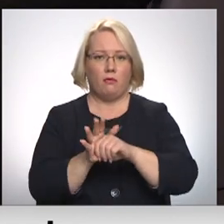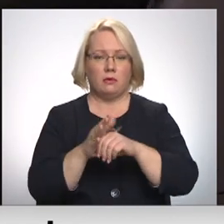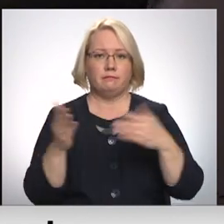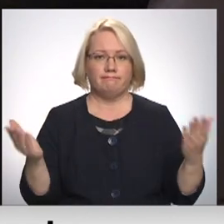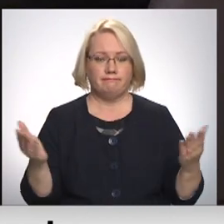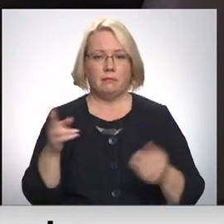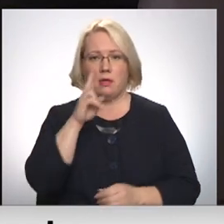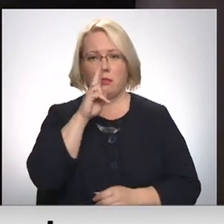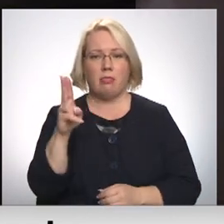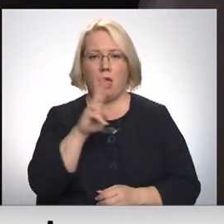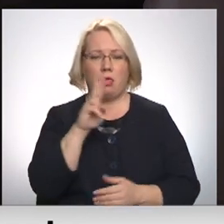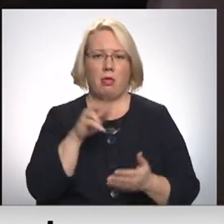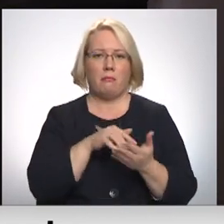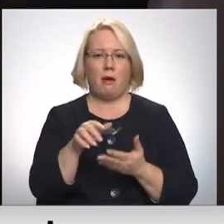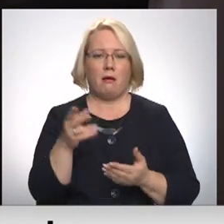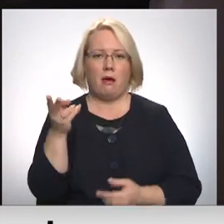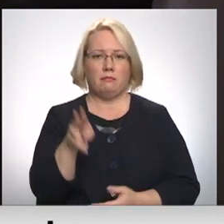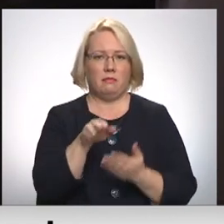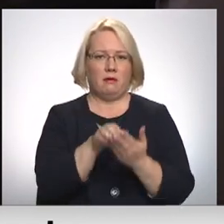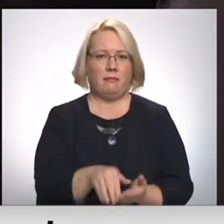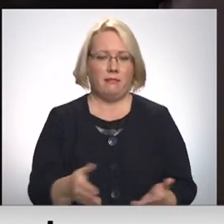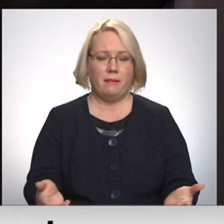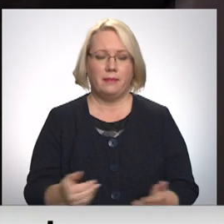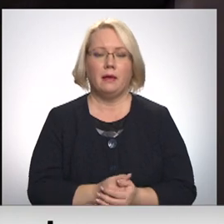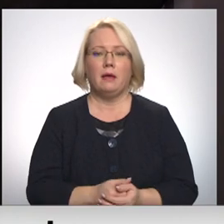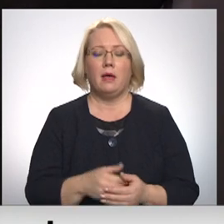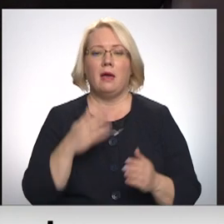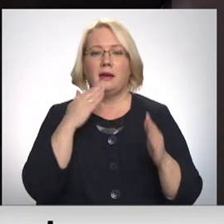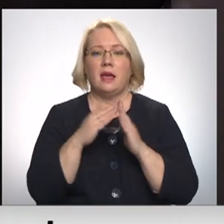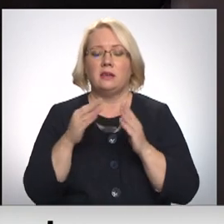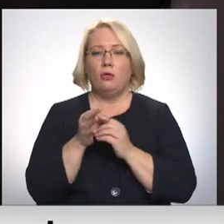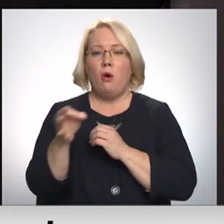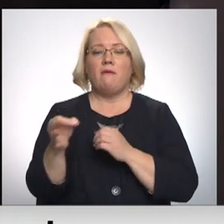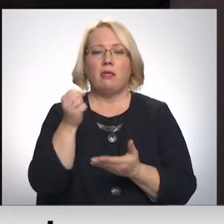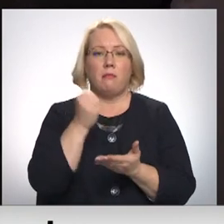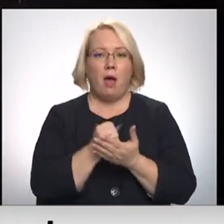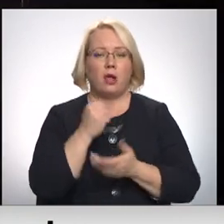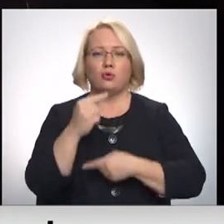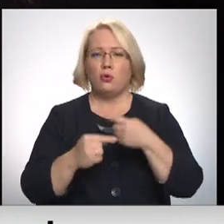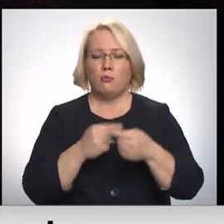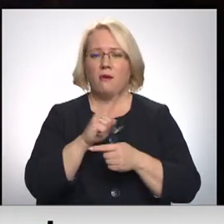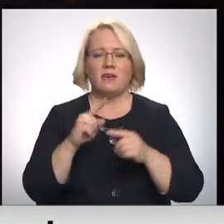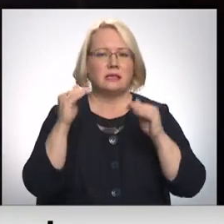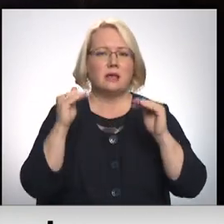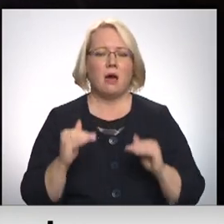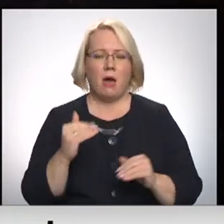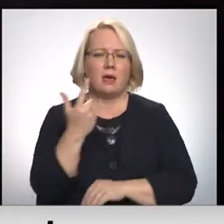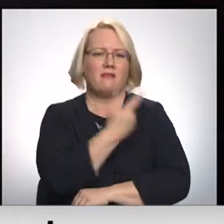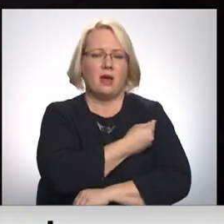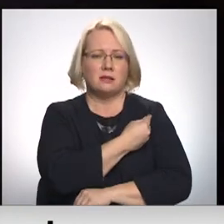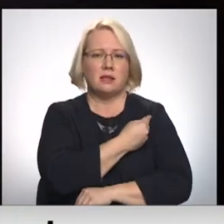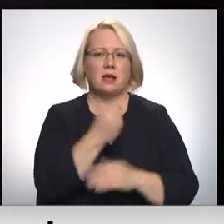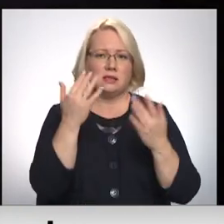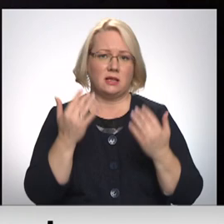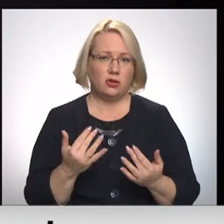nedēļa nepagājie kapā. Rēzeknes novada pagastos, jo projām ir viena no zemākajiem vakcinācijas